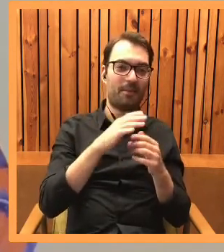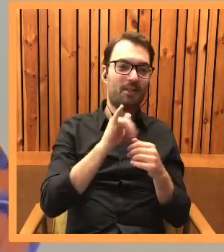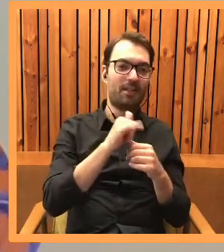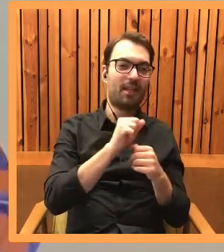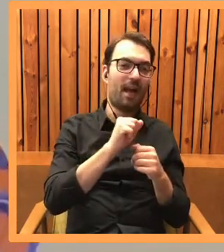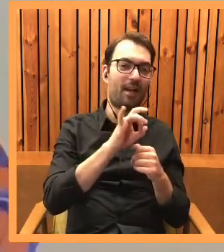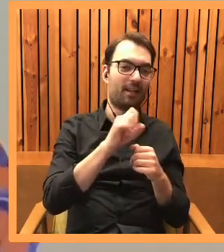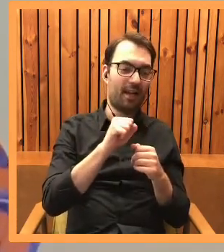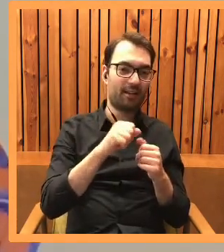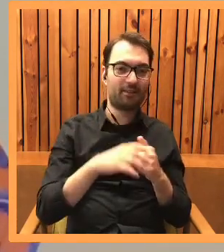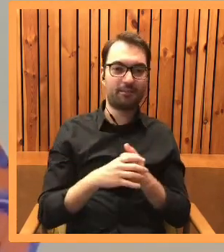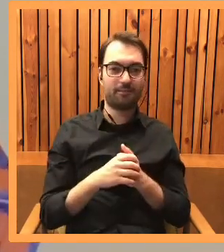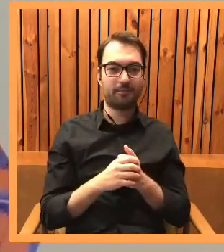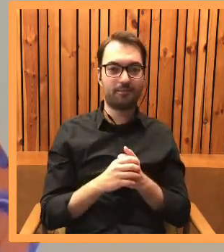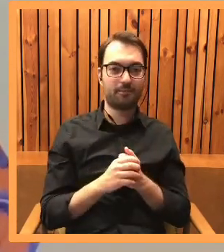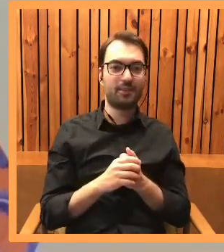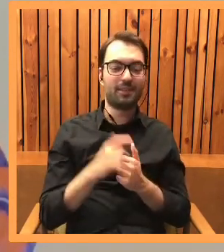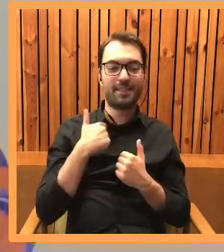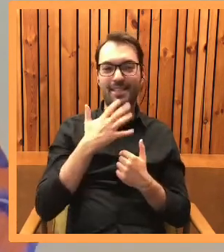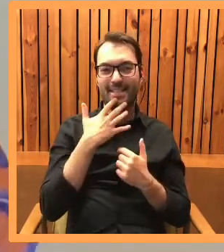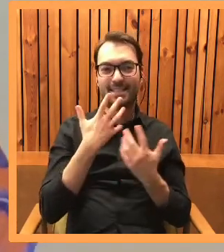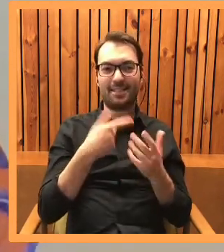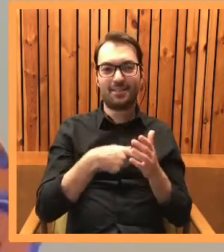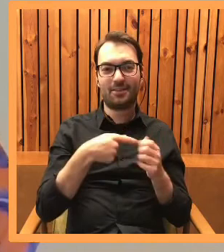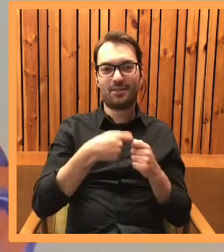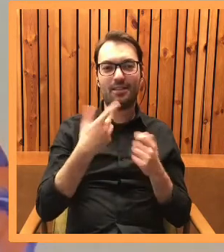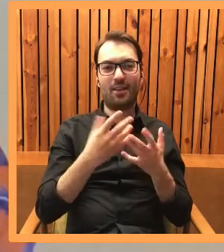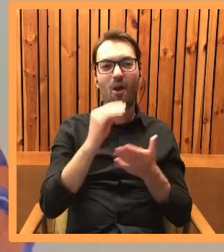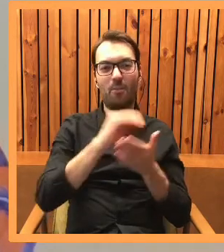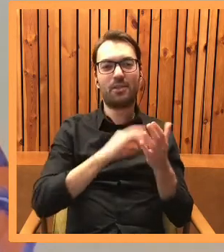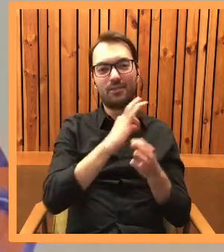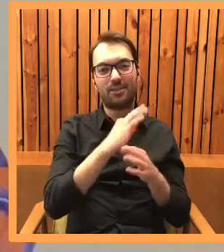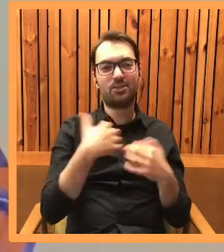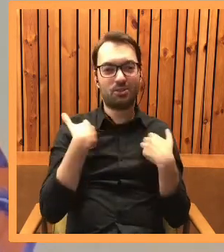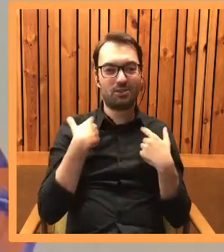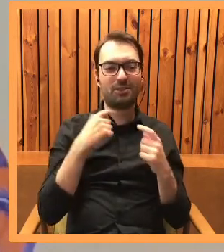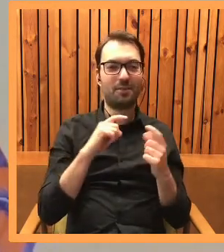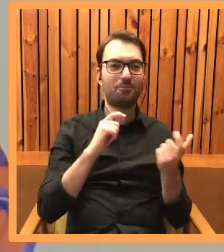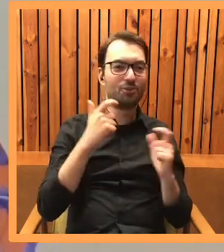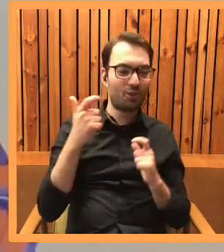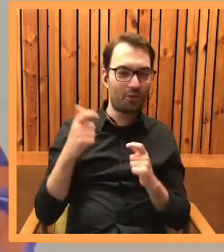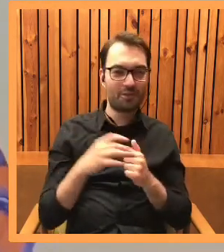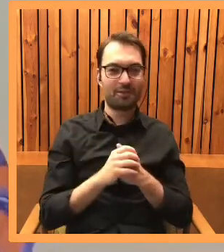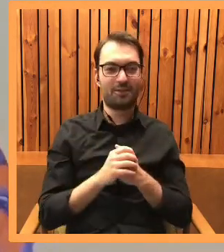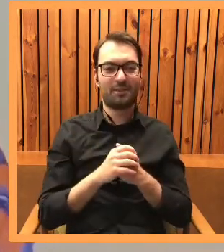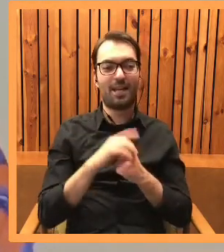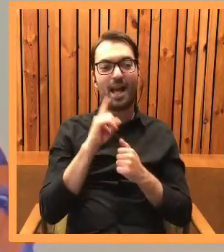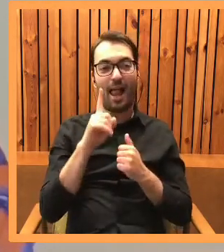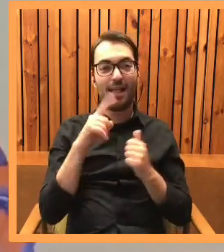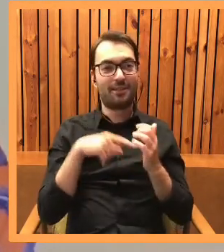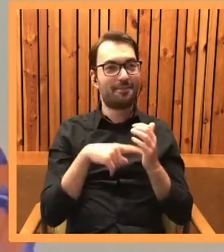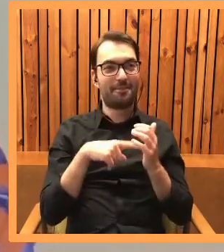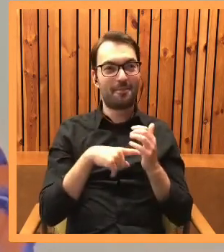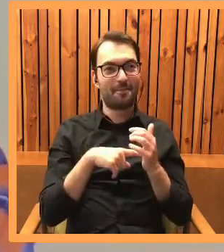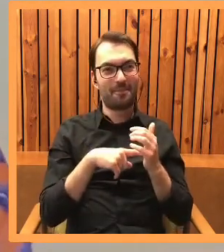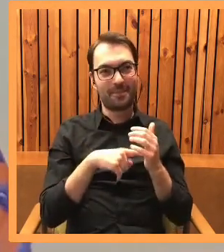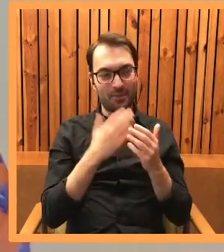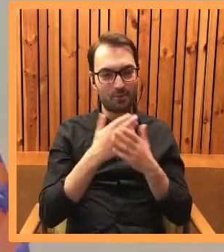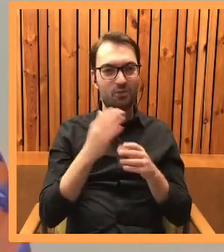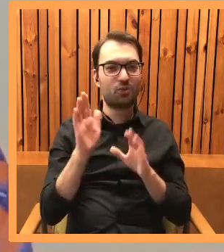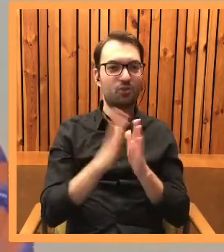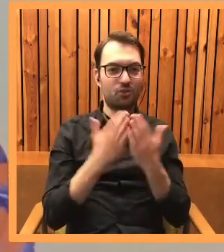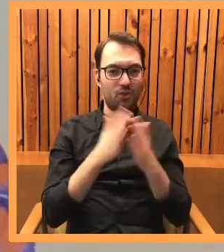Jagi, korci mnie, korci mnie opisać jej przygody. Z tym, że byłaby to już w większości powieść